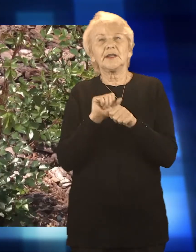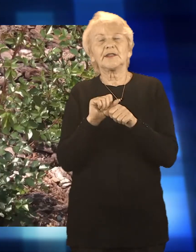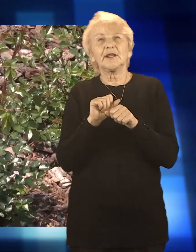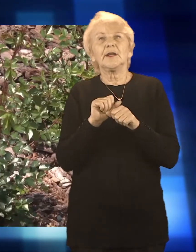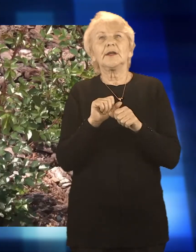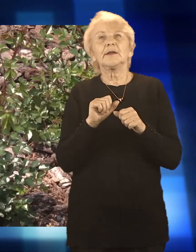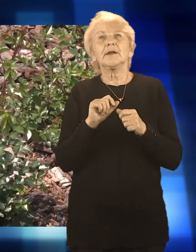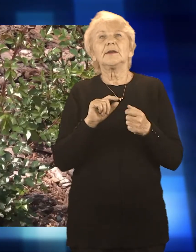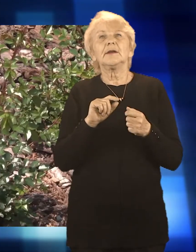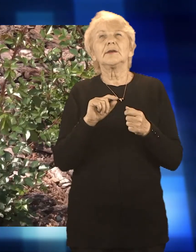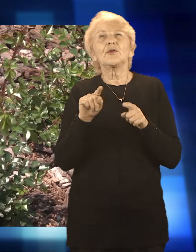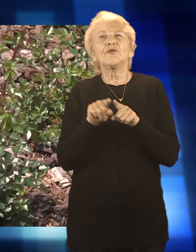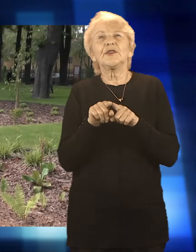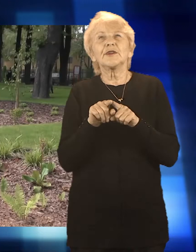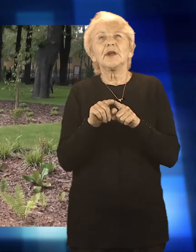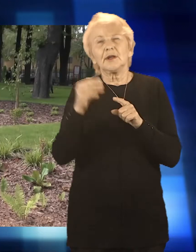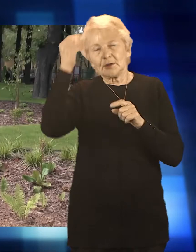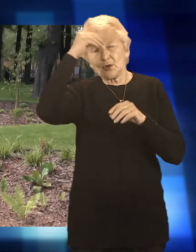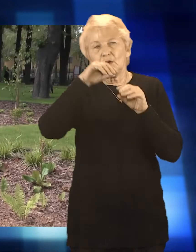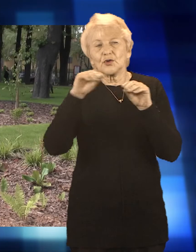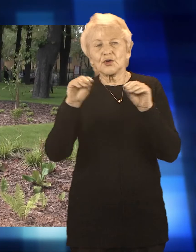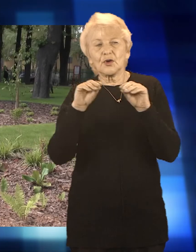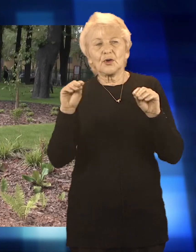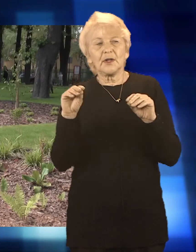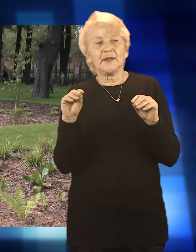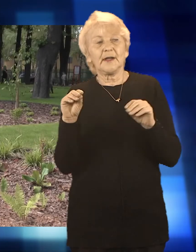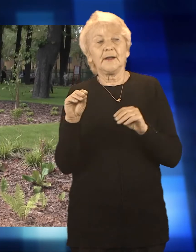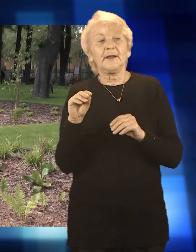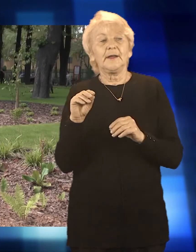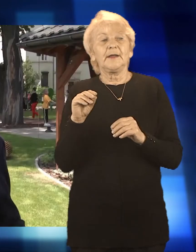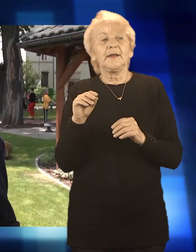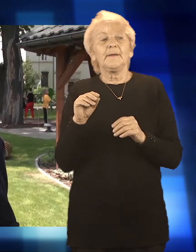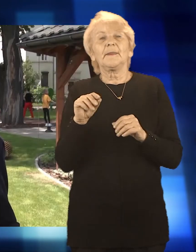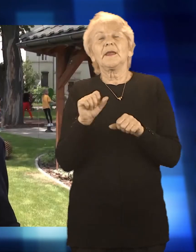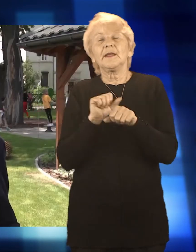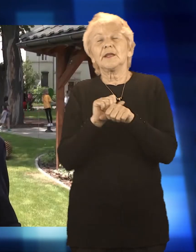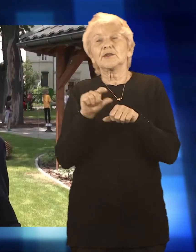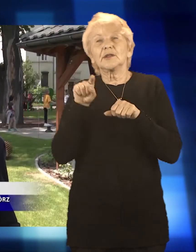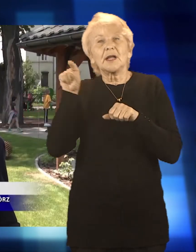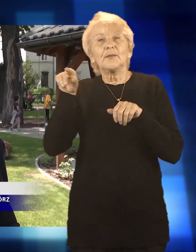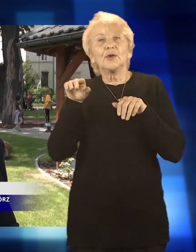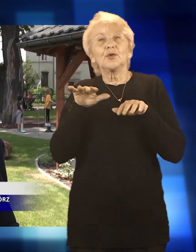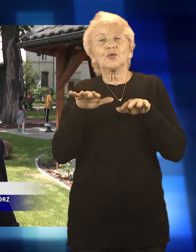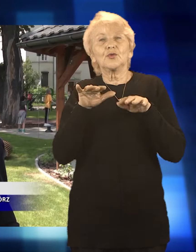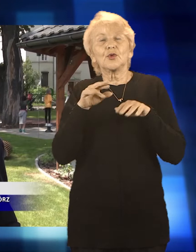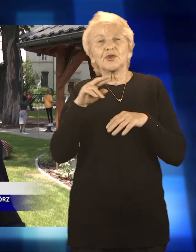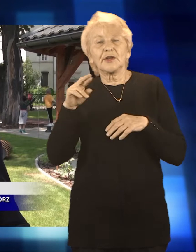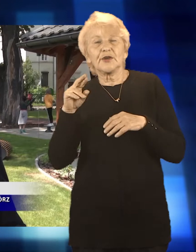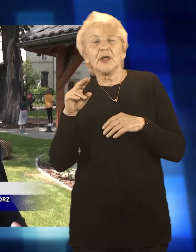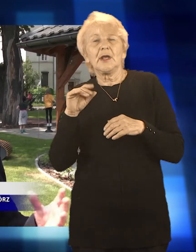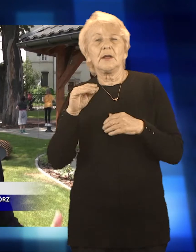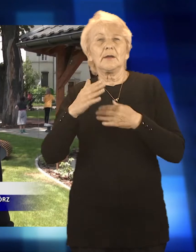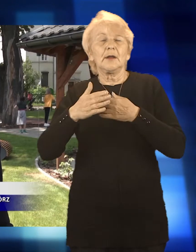wszystko, co pozwoli nam na bliski kontakt z naturą i na zdrowe, swobodne oddychanie pełną piersią. Szereg rzeczy, które można powiedzieć są